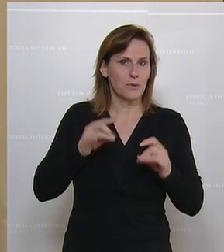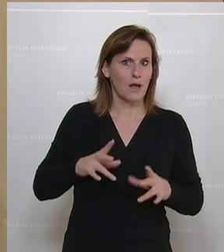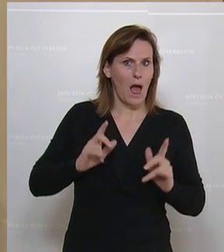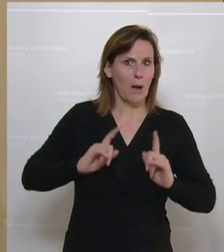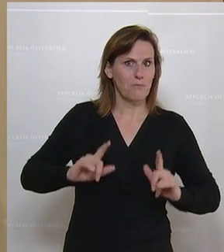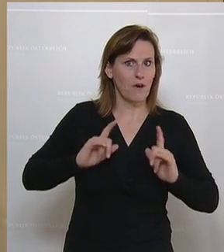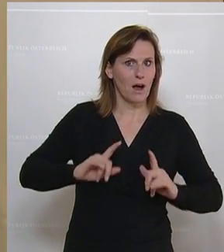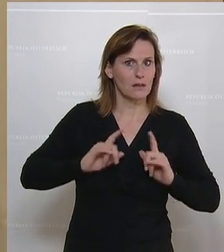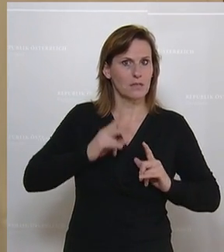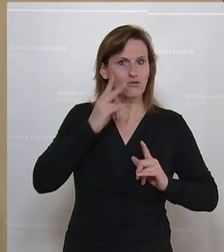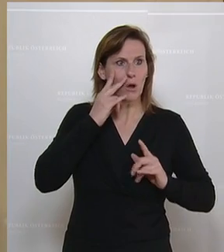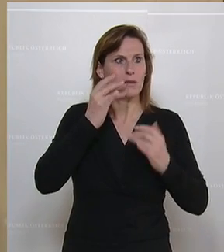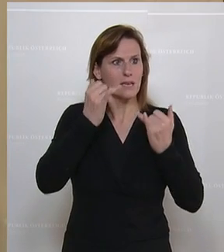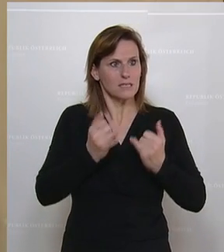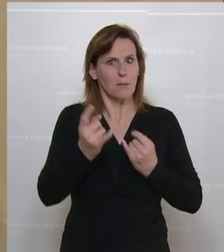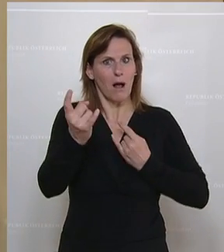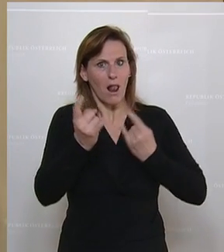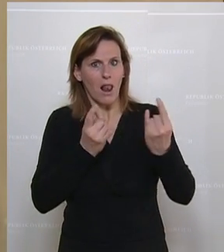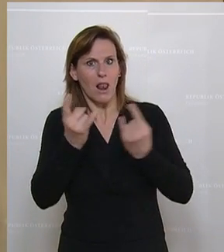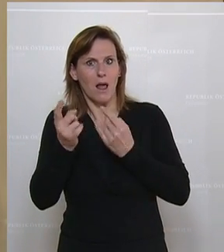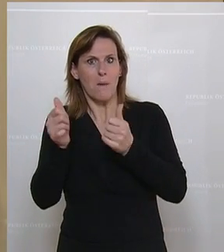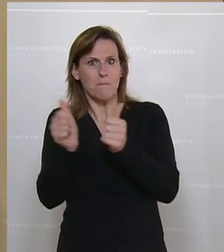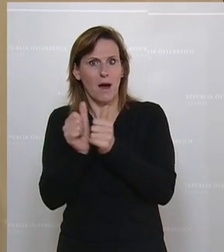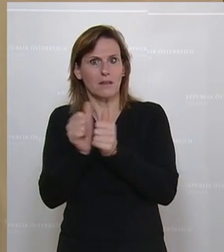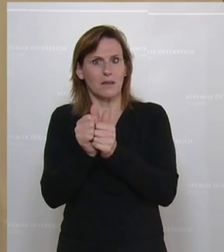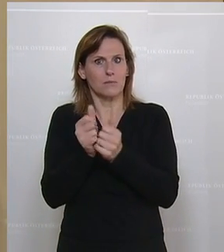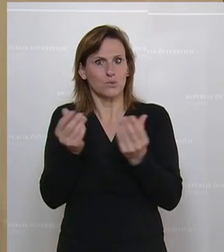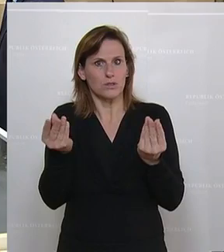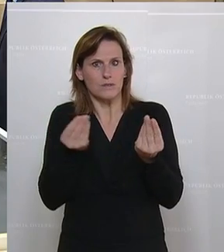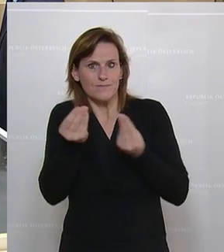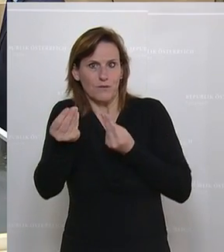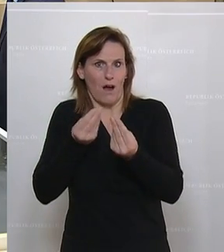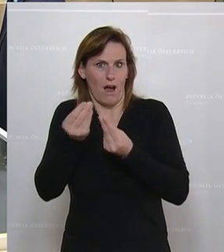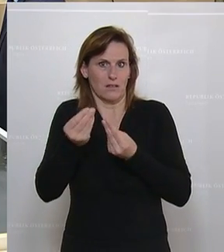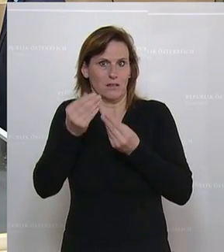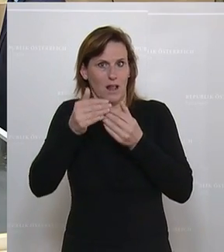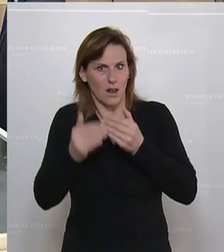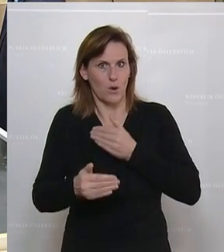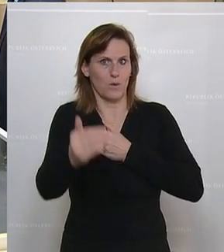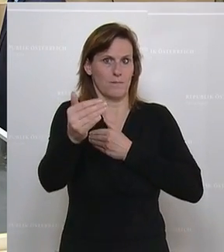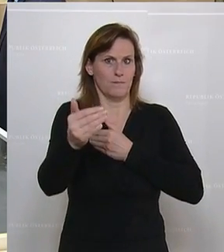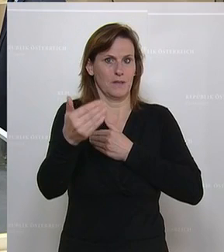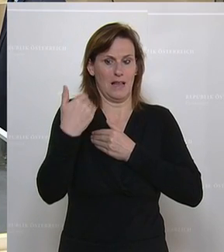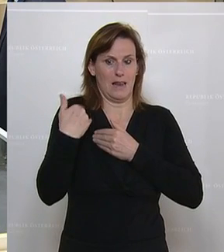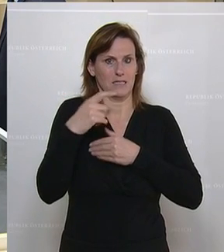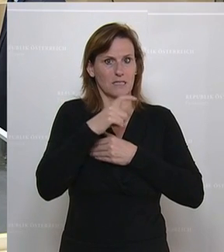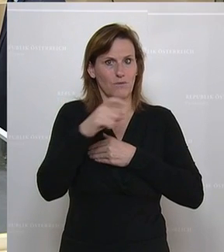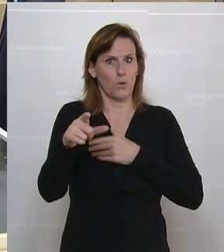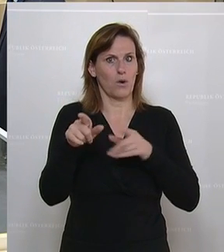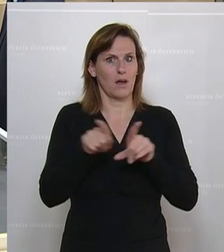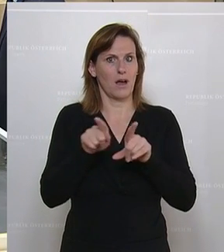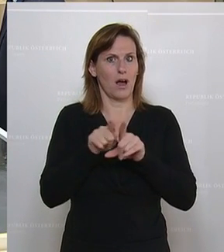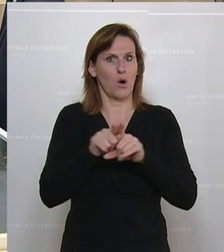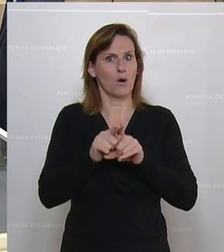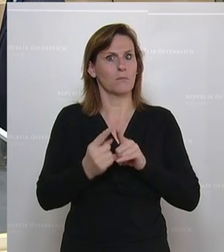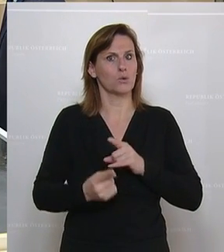Ring zu steigen und beiden Partnern Vorschläge zu machen, dass sie schrittweise aufeinander zukommen. In diesem Sinne, auch habe ich in den letzten Wochen wiederholt, sowohl mit